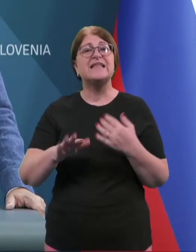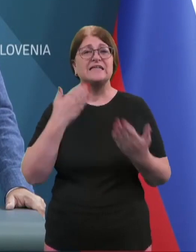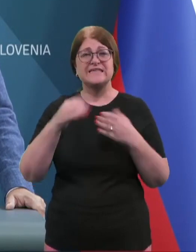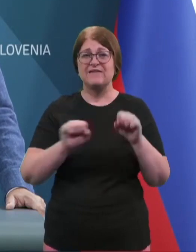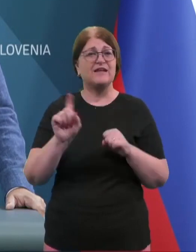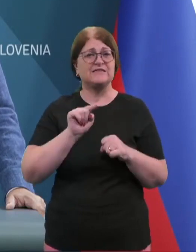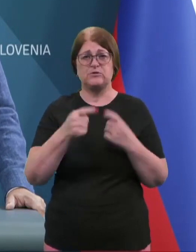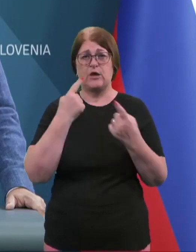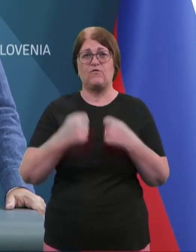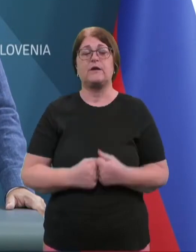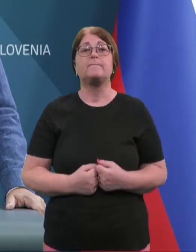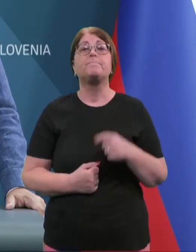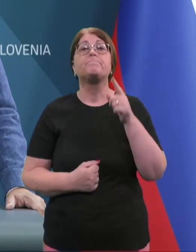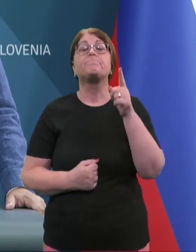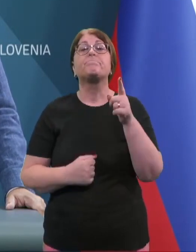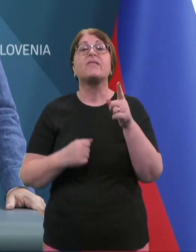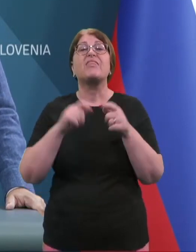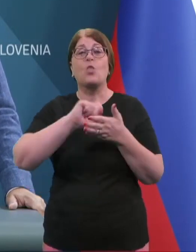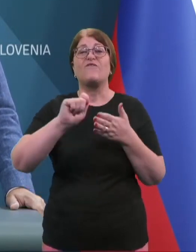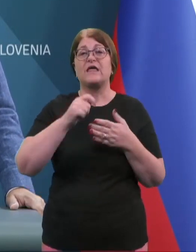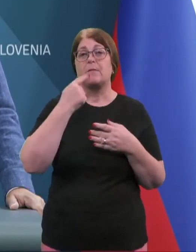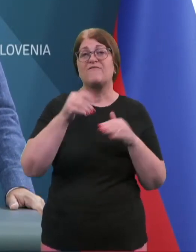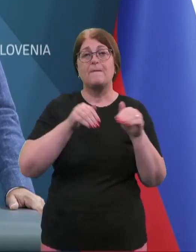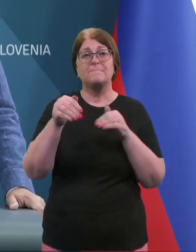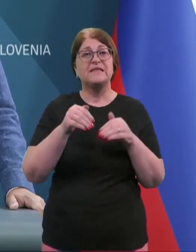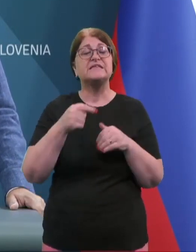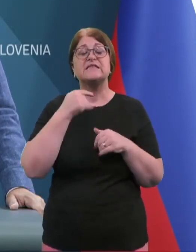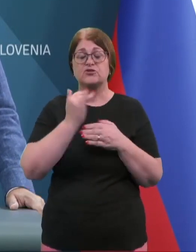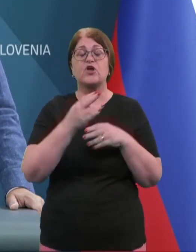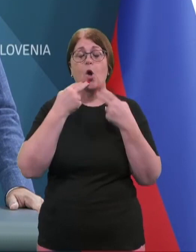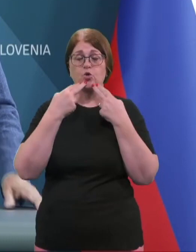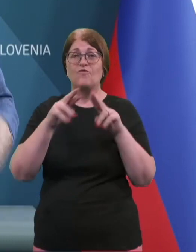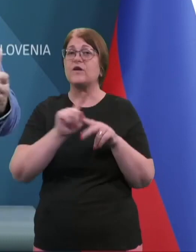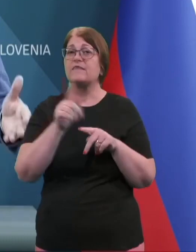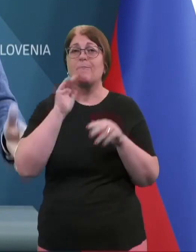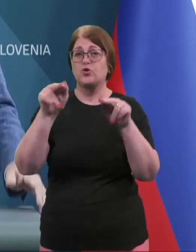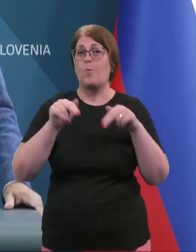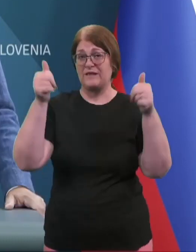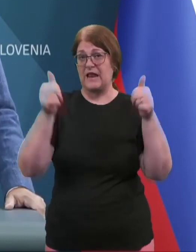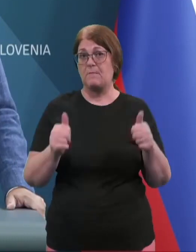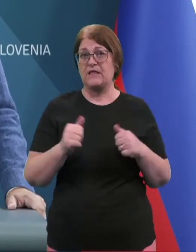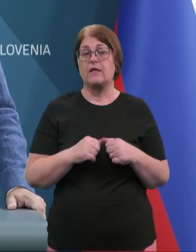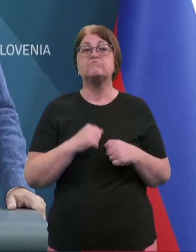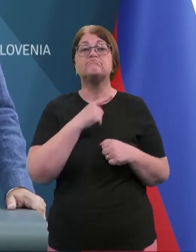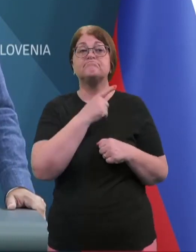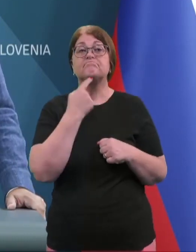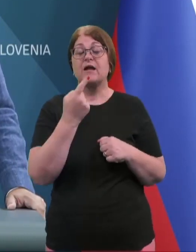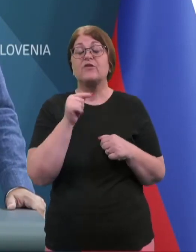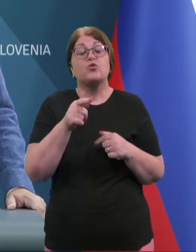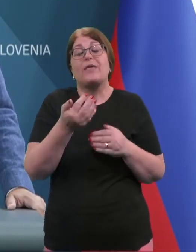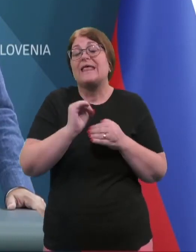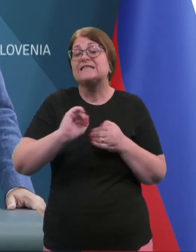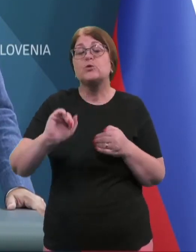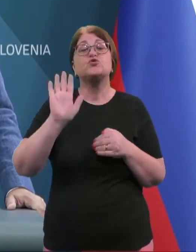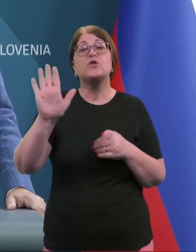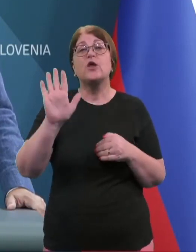odpirali. Ministrstvo je nekako sicer že odgovorilo, kot razumemo, ne bodo omaknili teh plakatov. Gledajte, to je izključno njihova